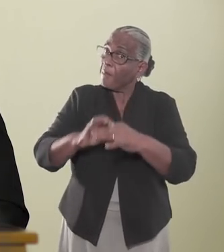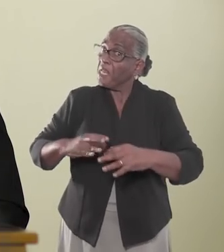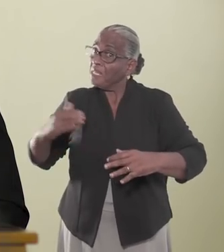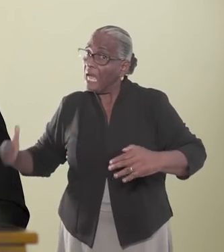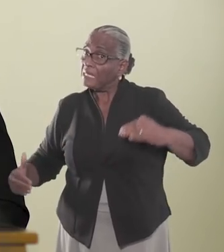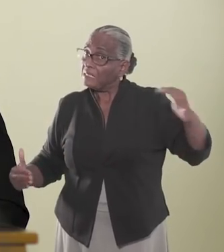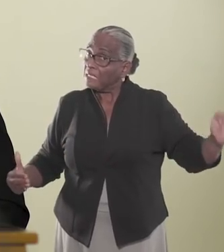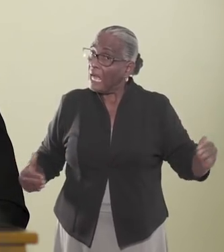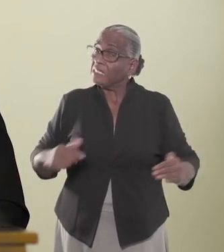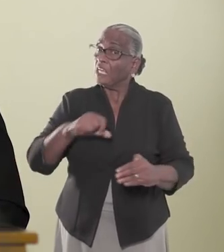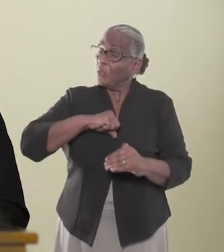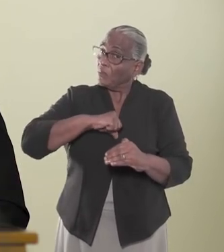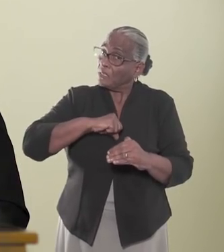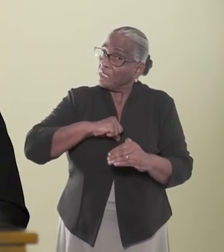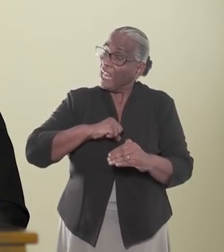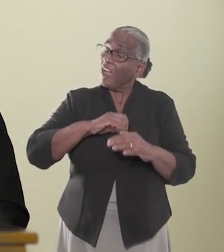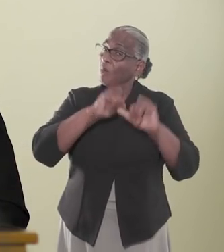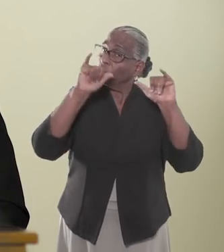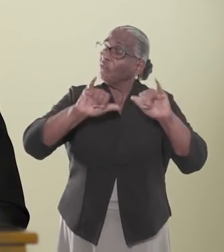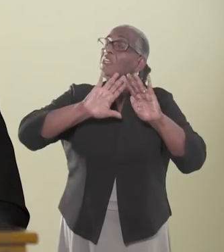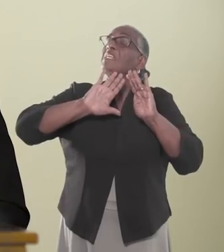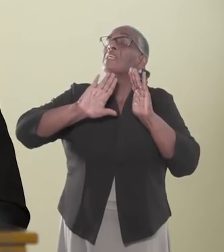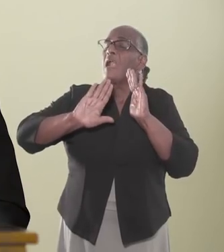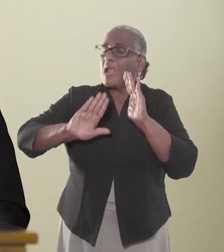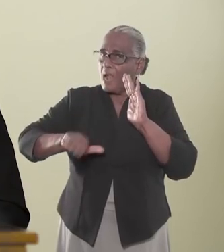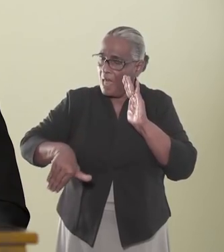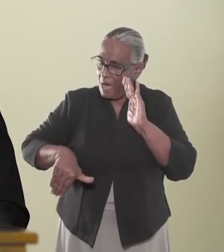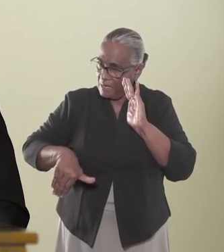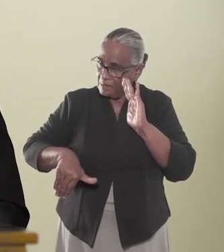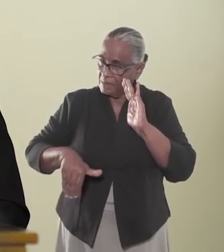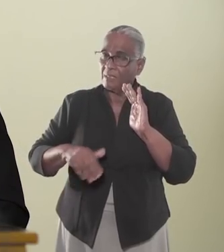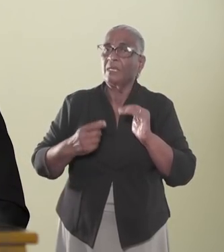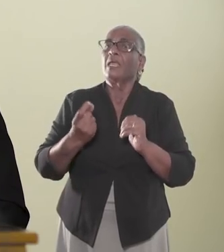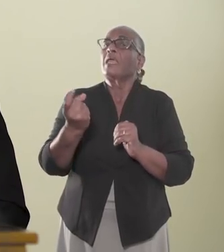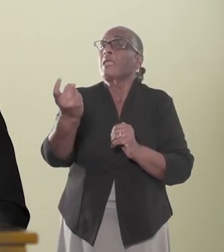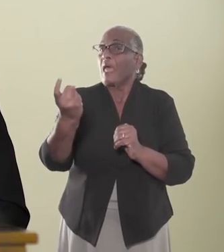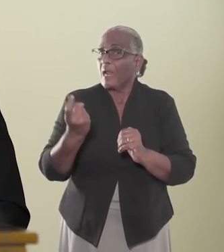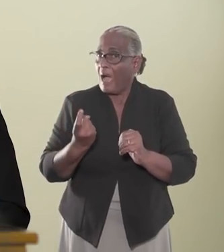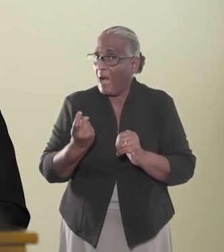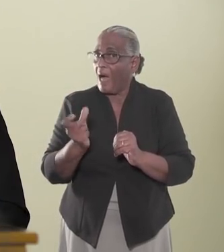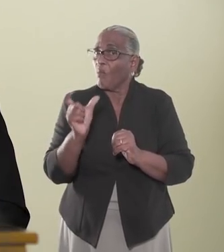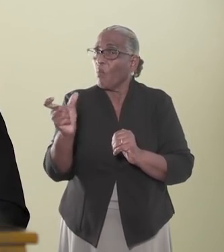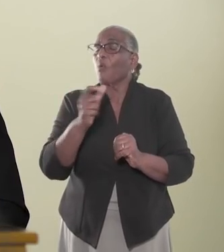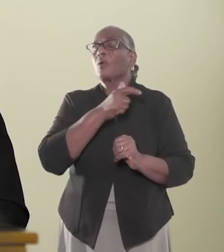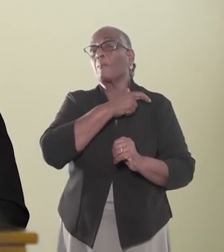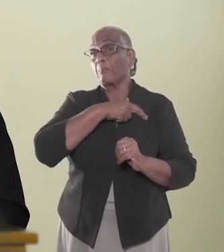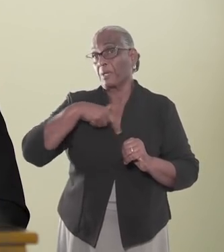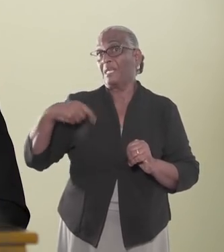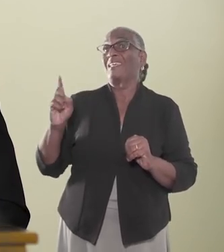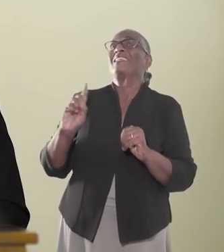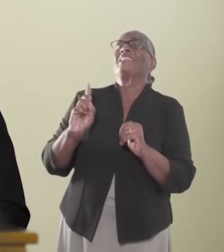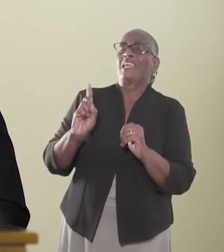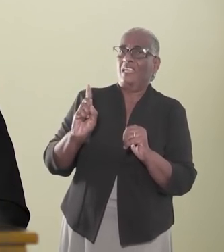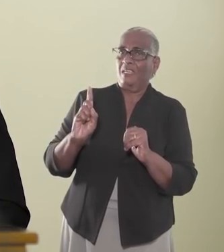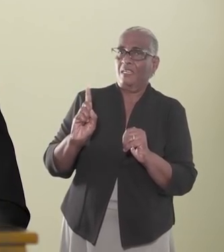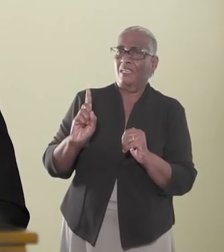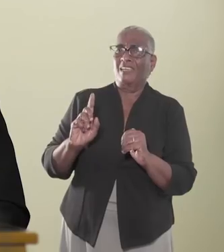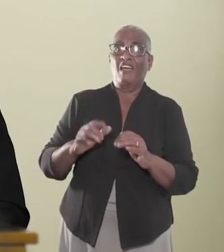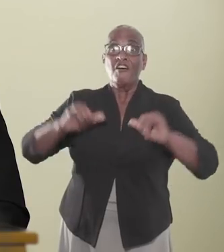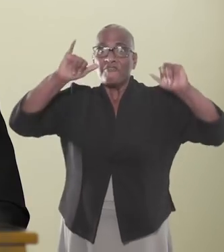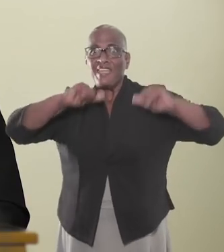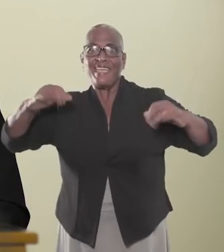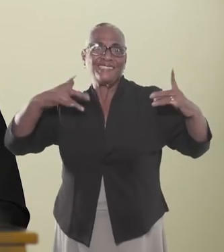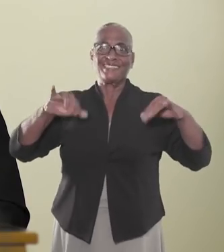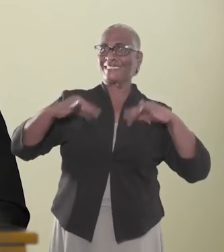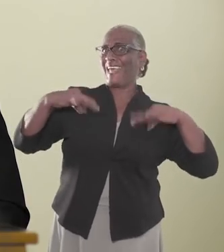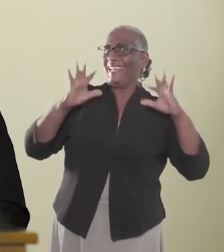naasten achter wiegen zullen moeten laten. Ik herhaal dus de woorden van de president. Nee, wij